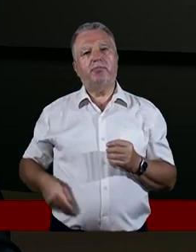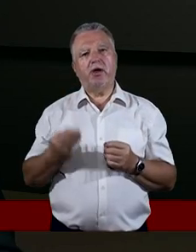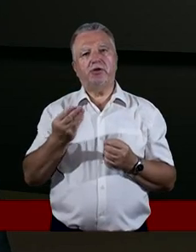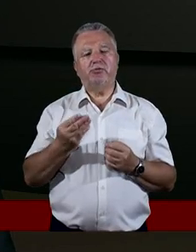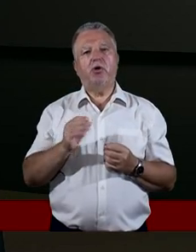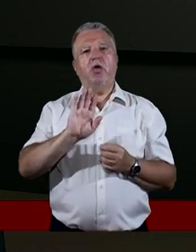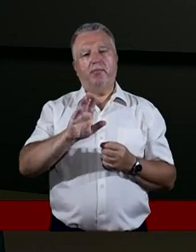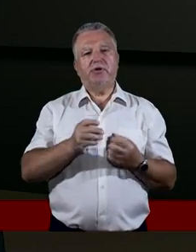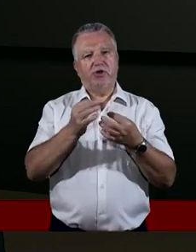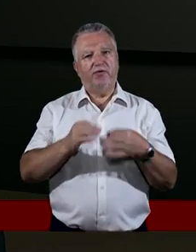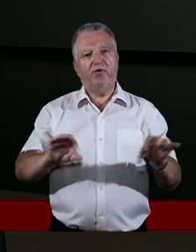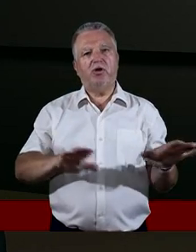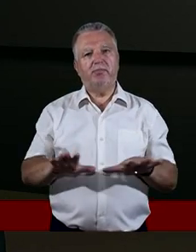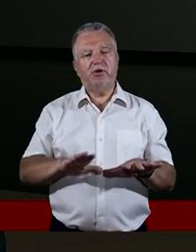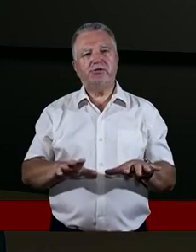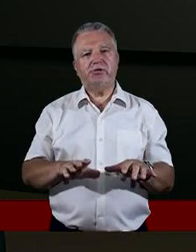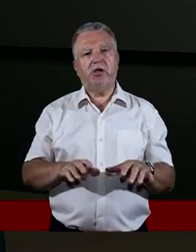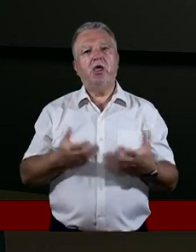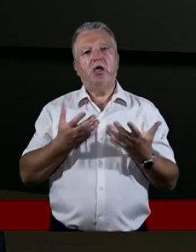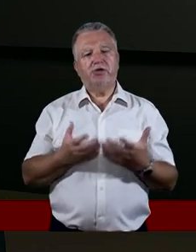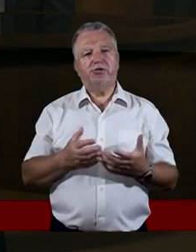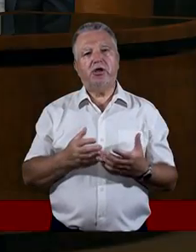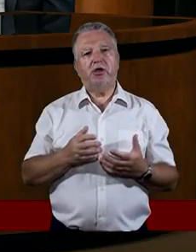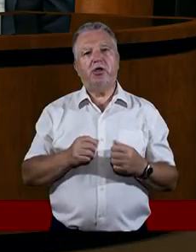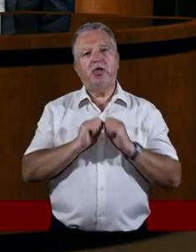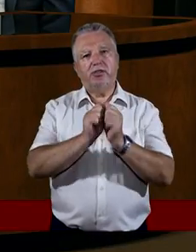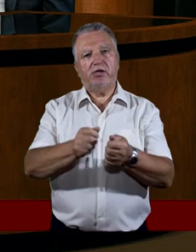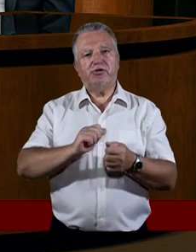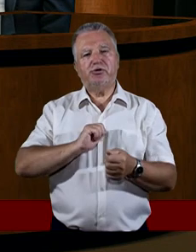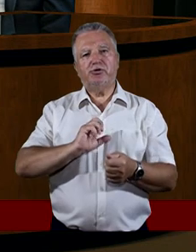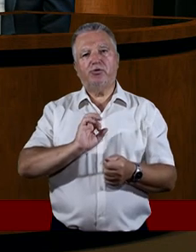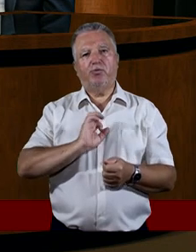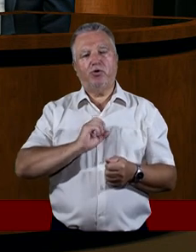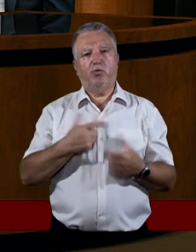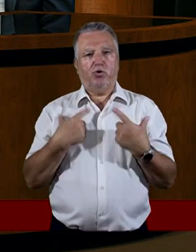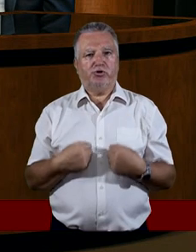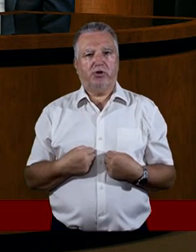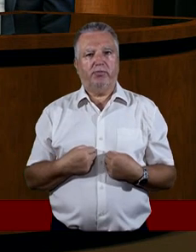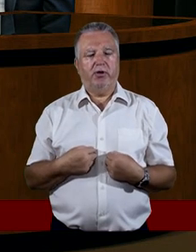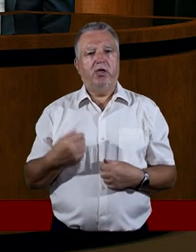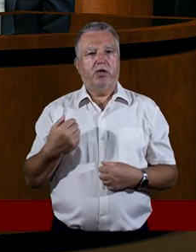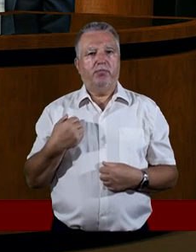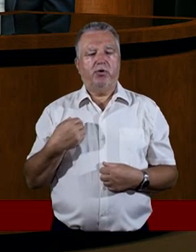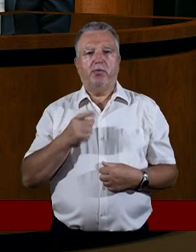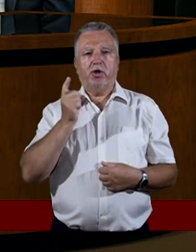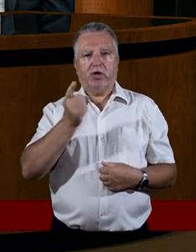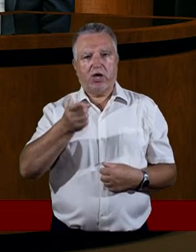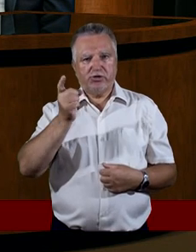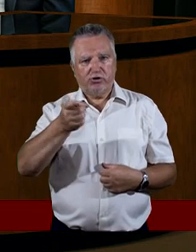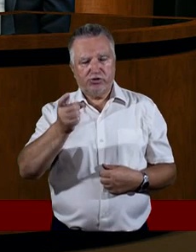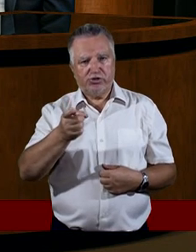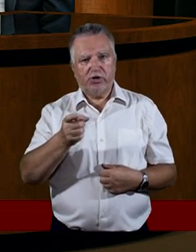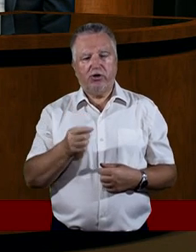do mnie, że macie wolne miejsce, chciałbym przedłożyć swoją kandydaturę. Posiadam wiele kwalifikacji. Byłem kaznodzieją odnoszącym wiele